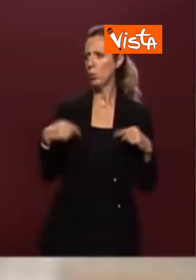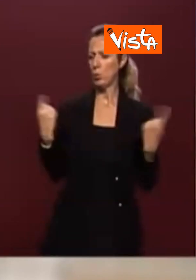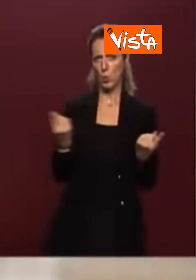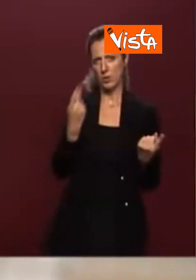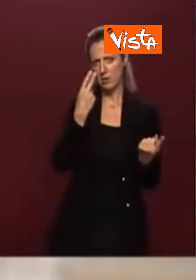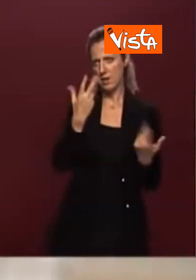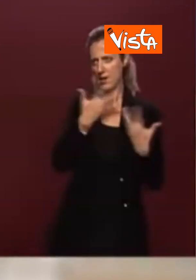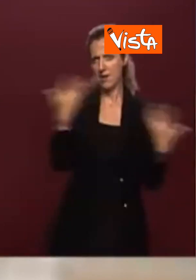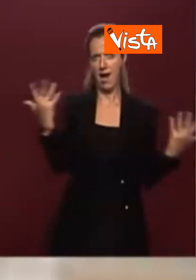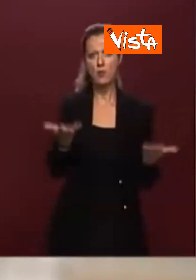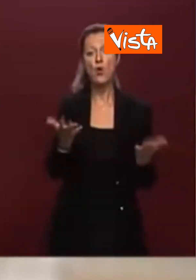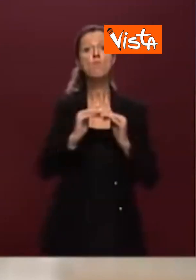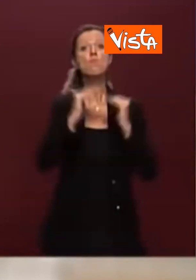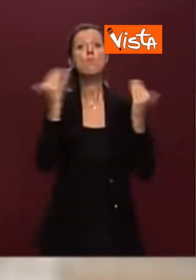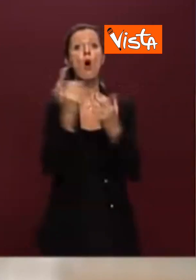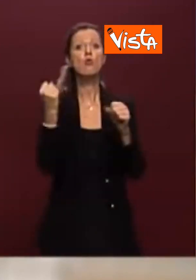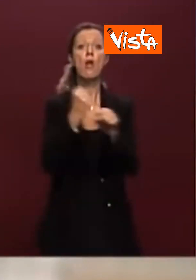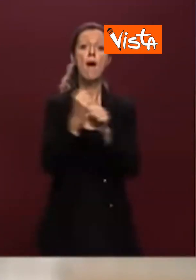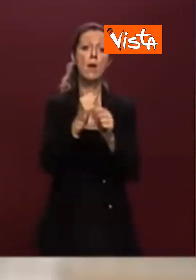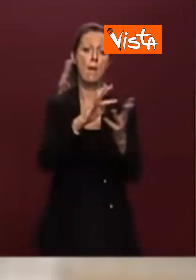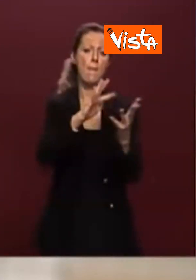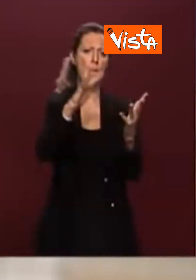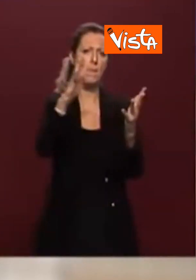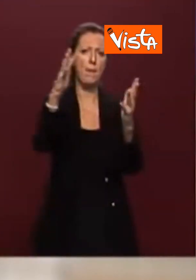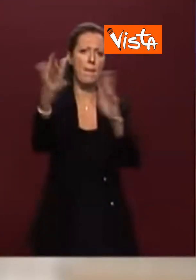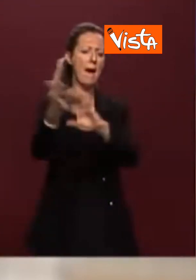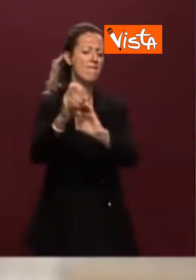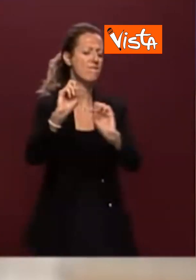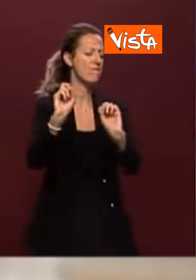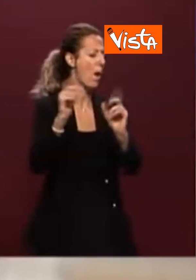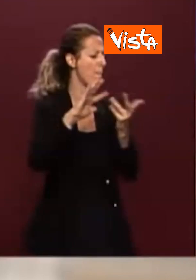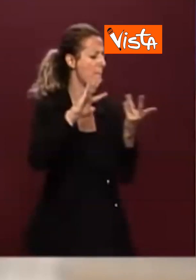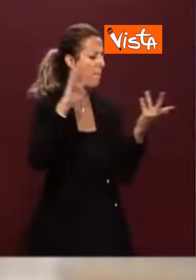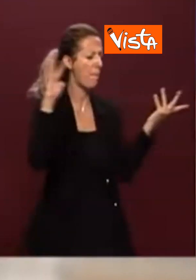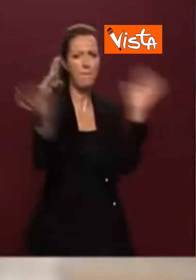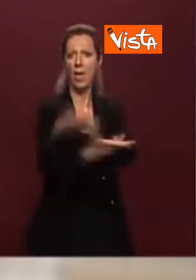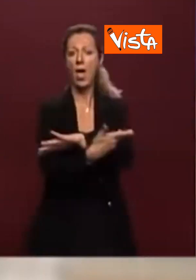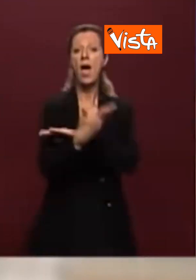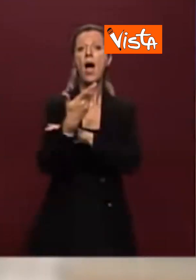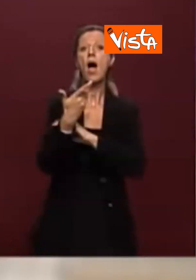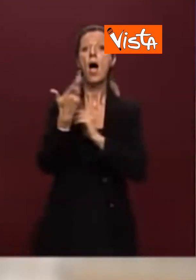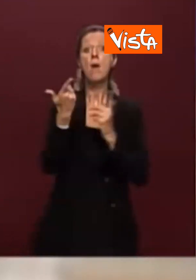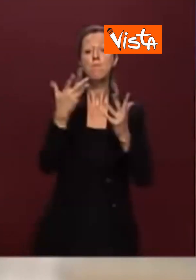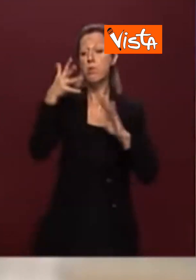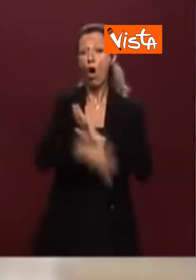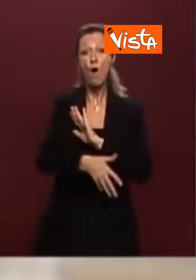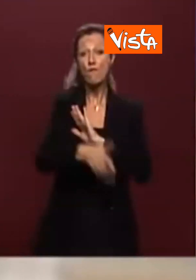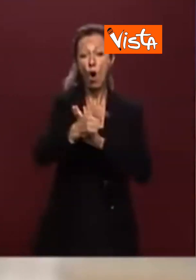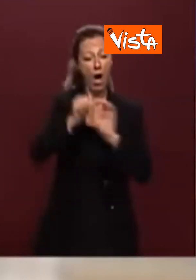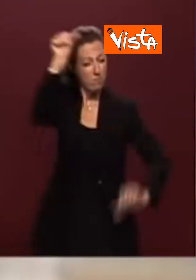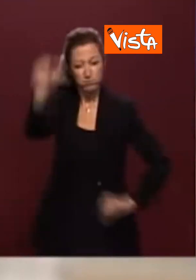Il mondo del lavoro sta cambiando velocemente e radicalmente.